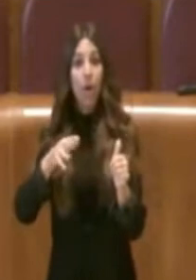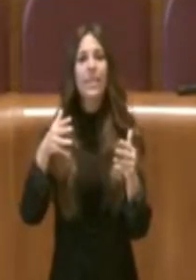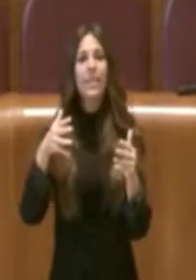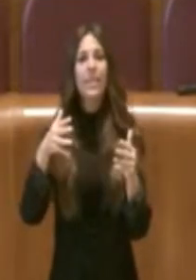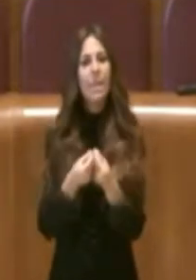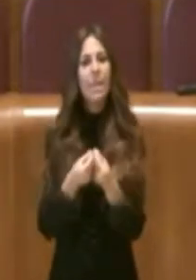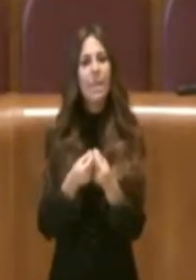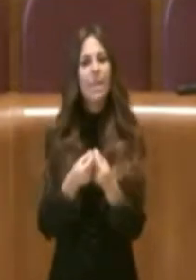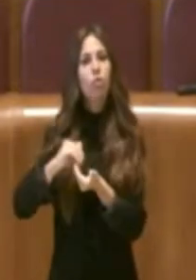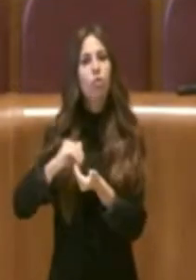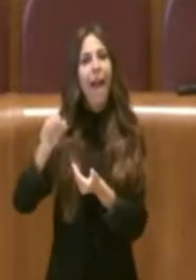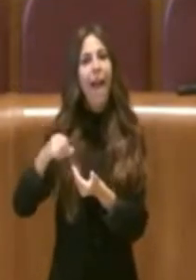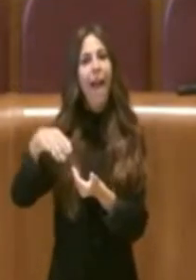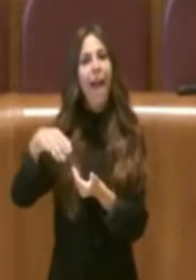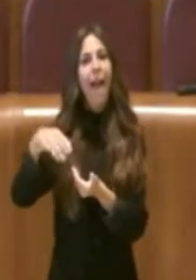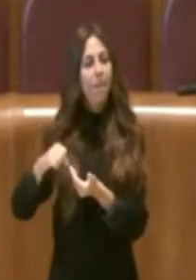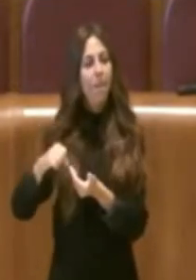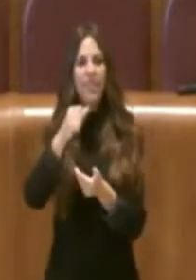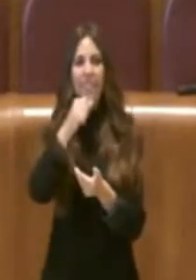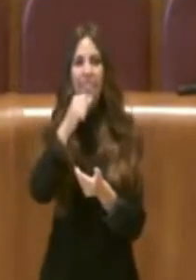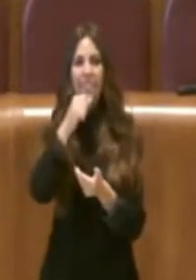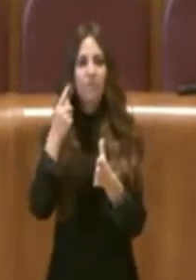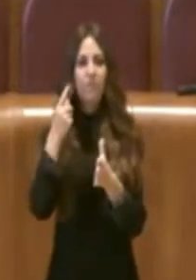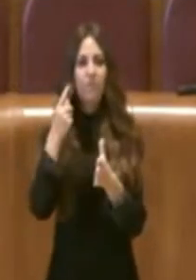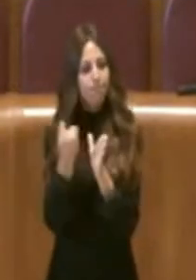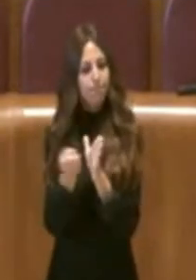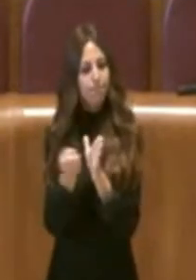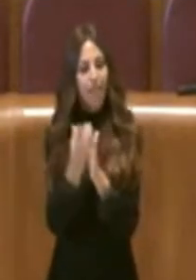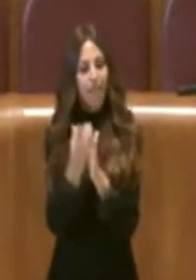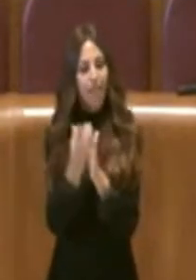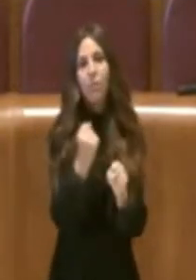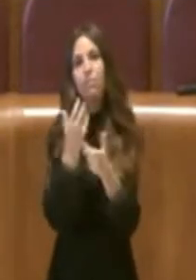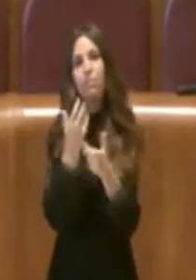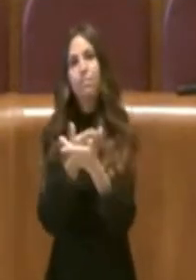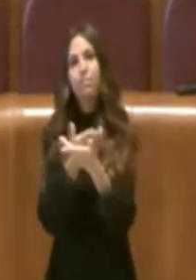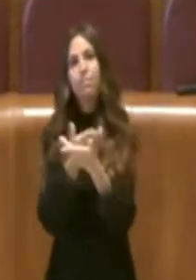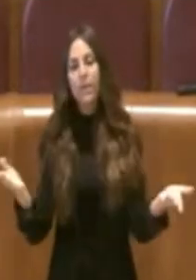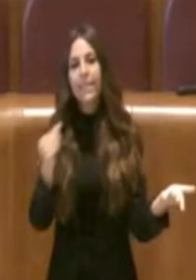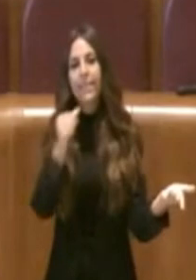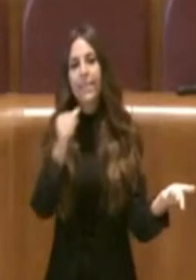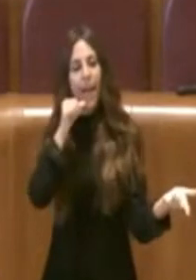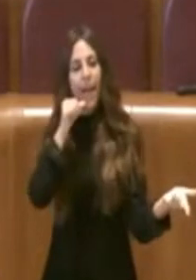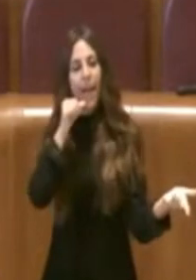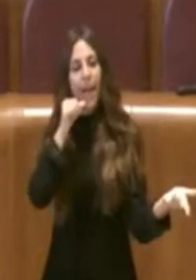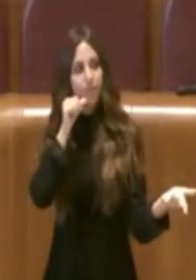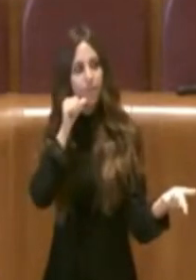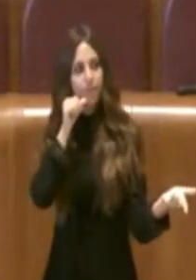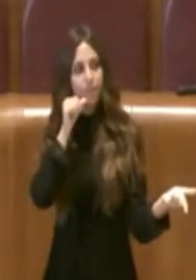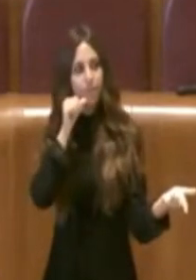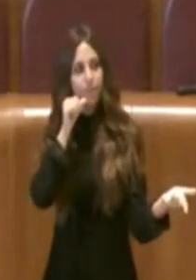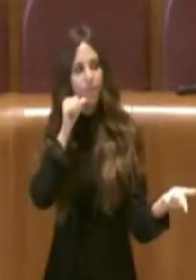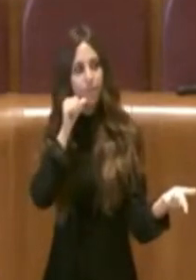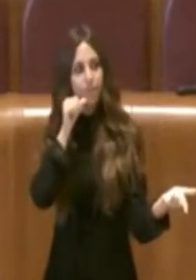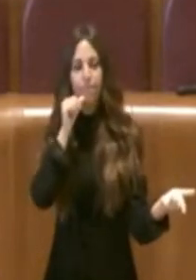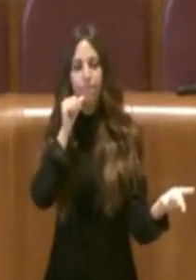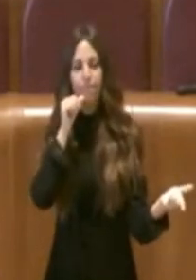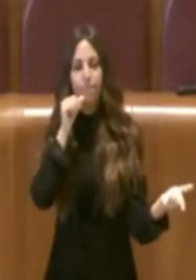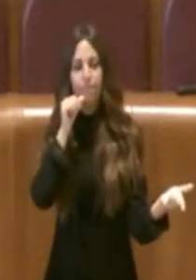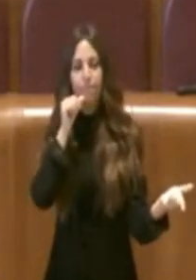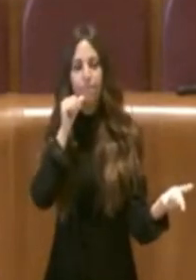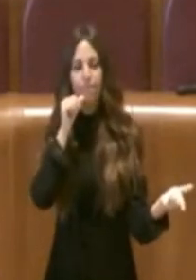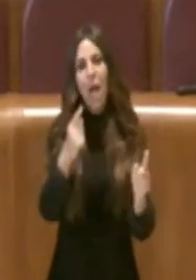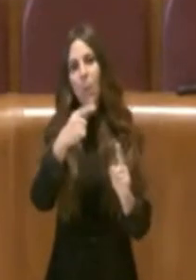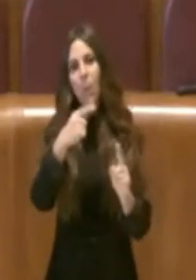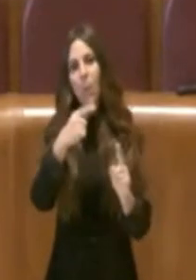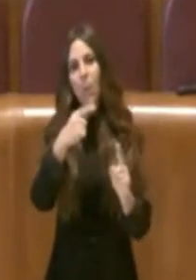per la realizzazione di alcune opere pubbliche necessarie alla città e ai